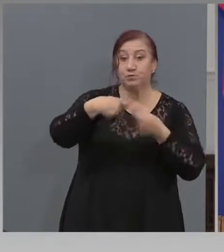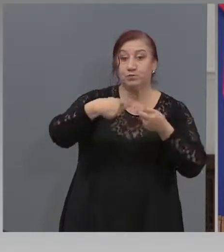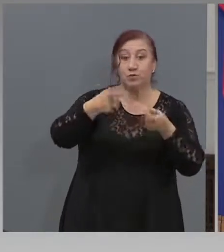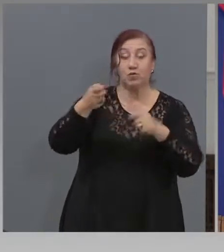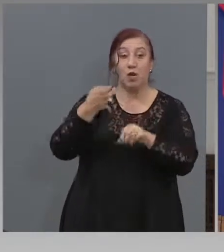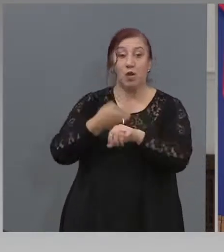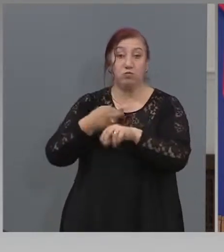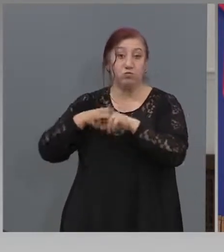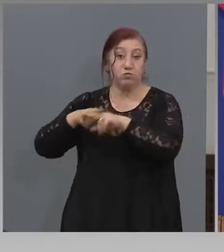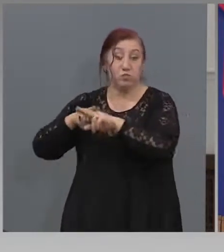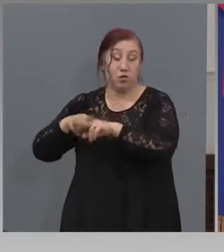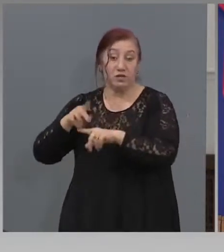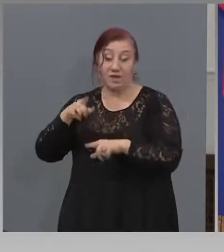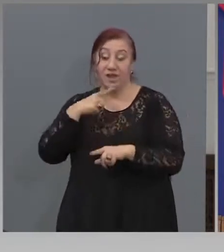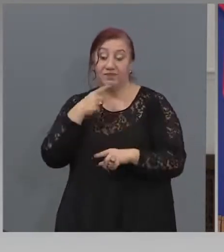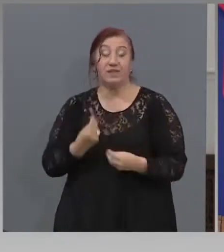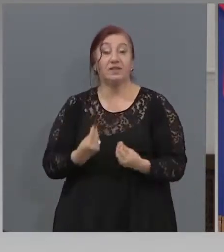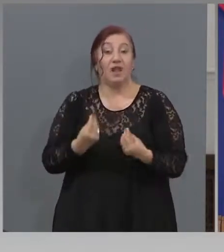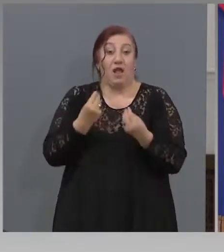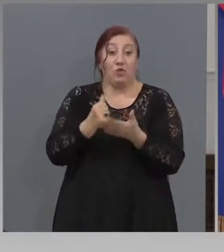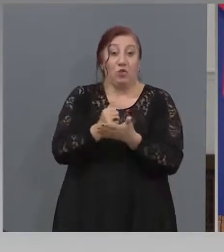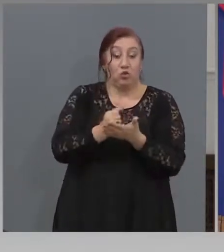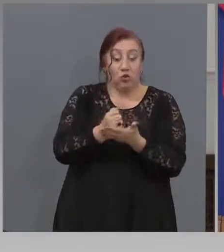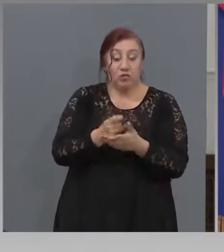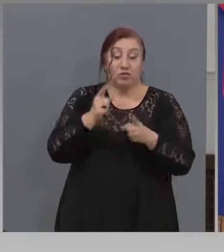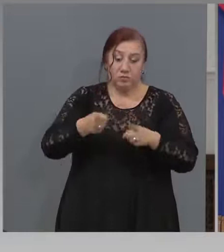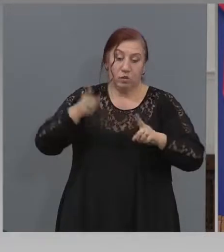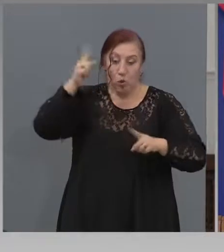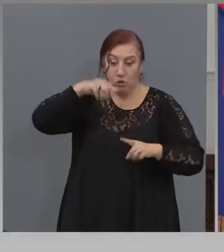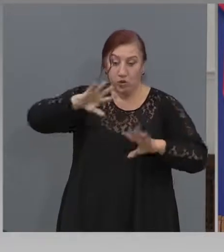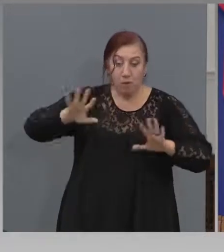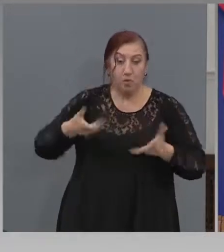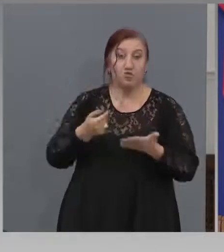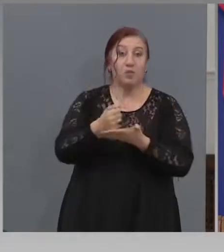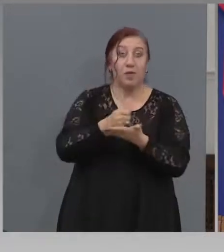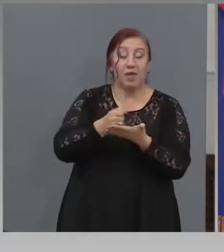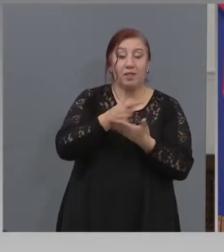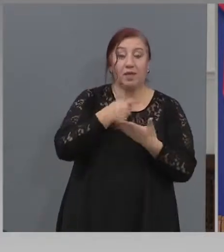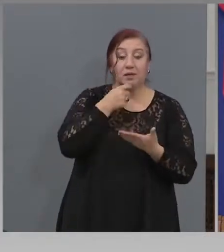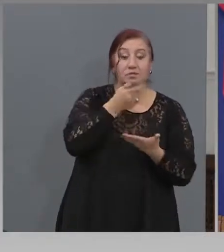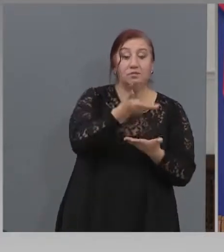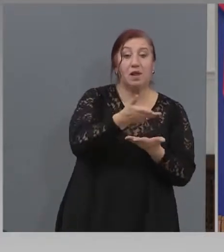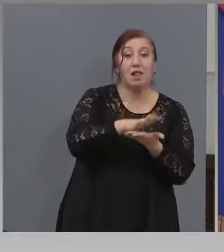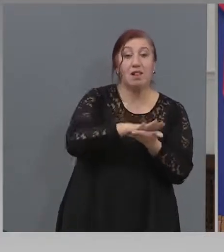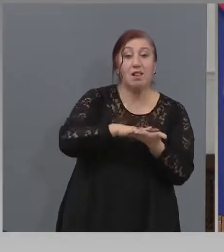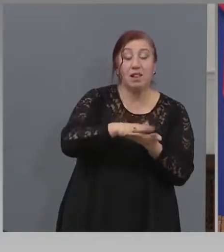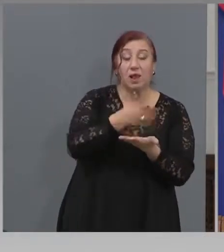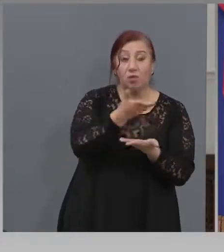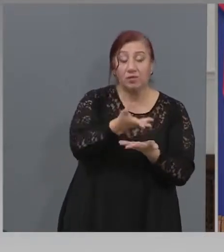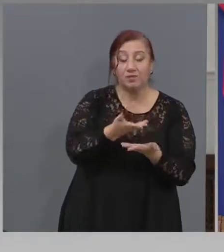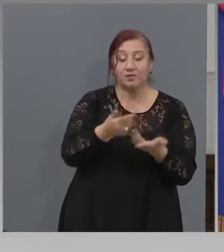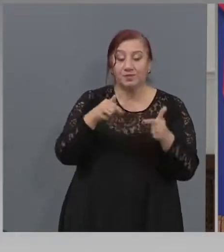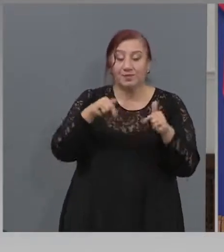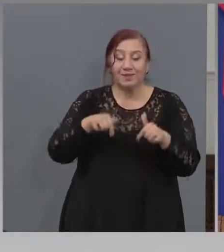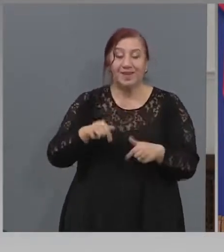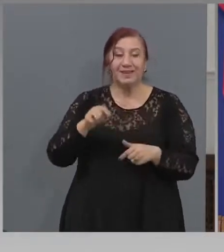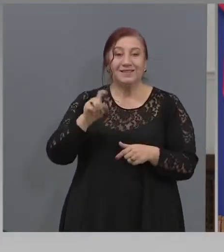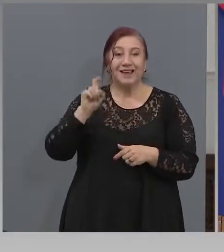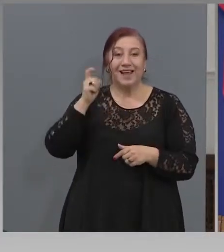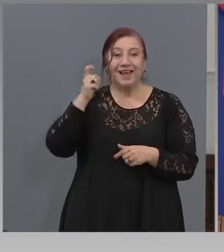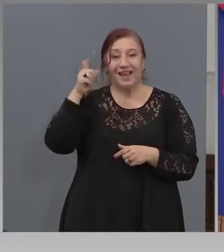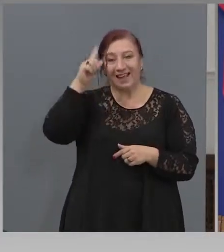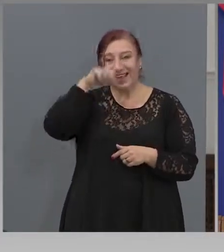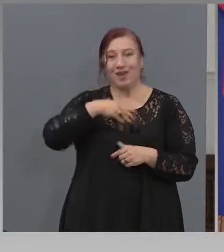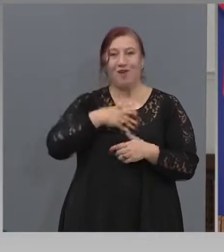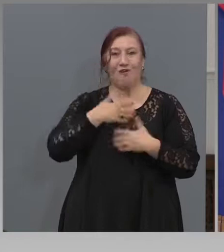казват, че е най-доброто към момента да лекуваме. Но утрешния ден сега хората Герговден е много такъв празник за